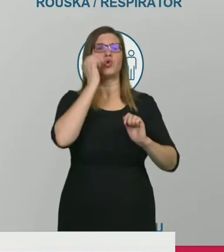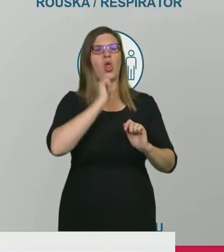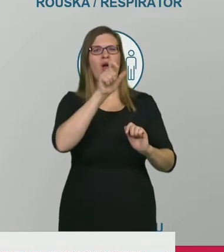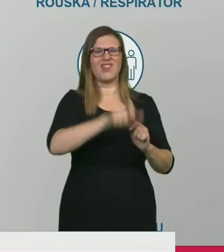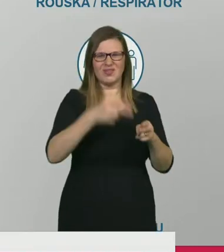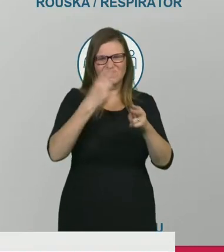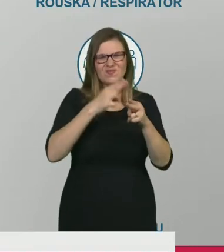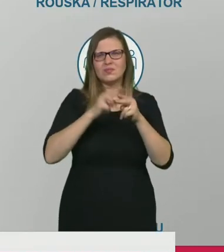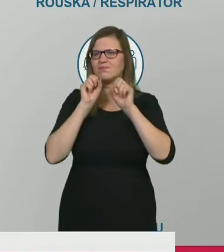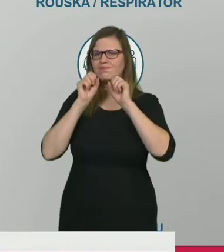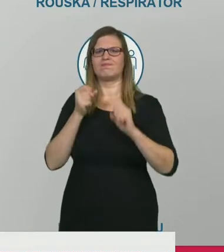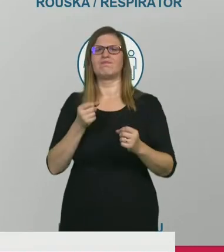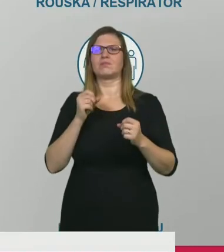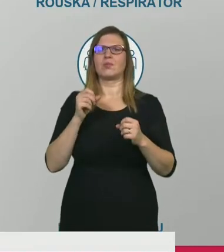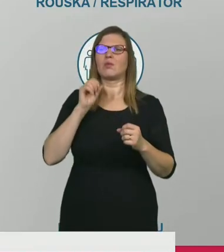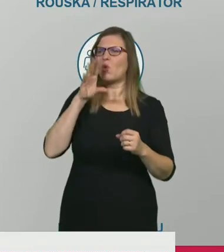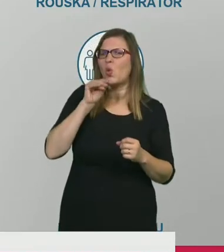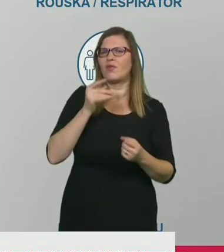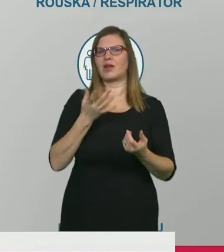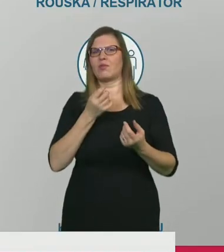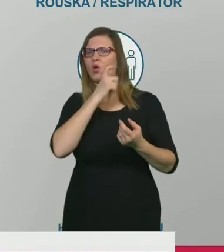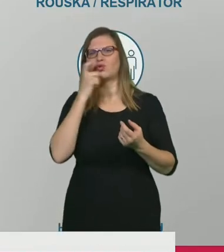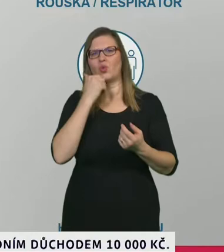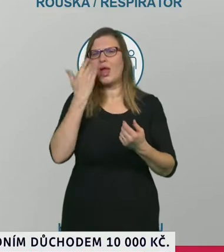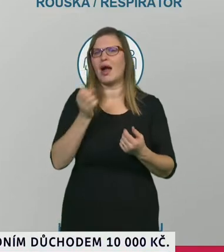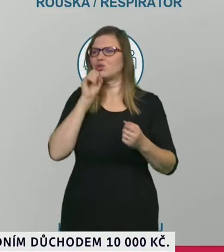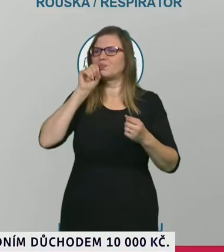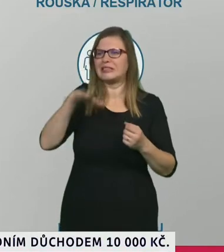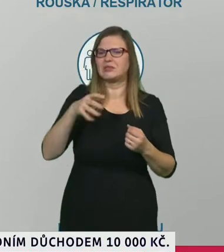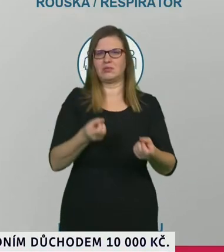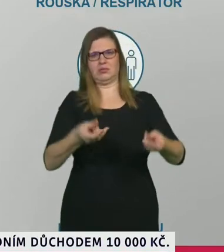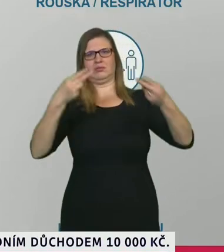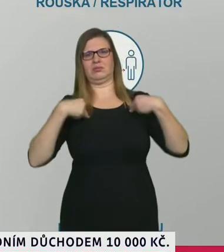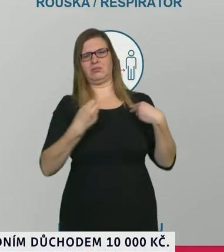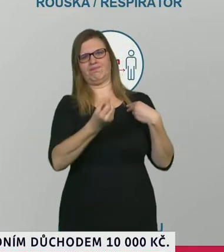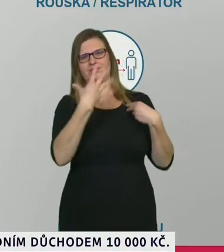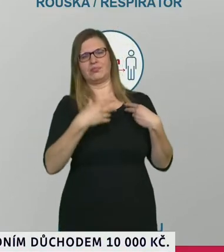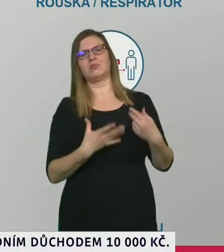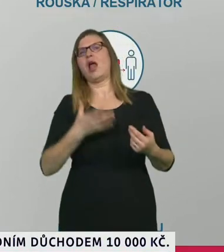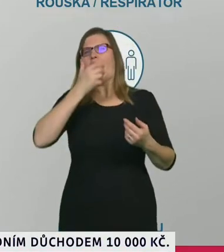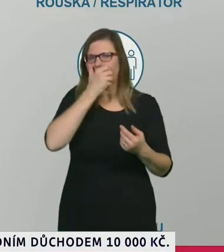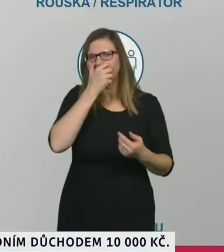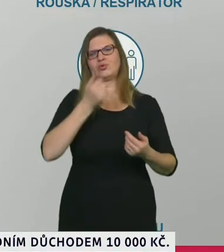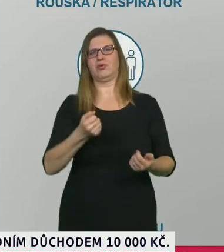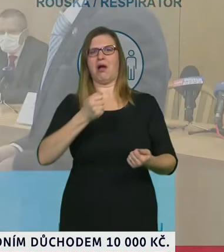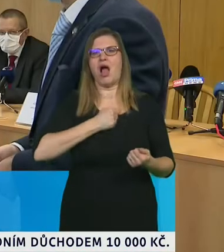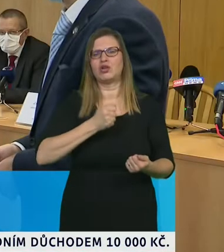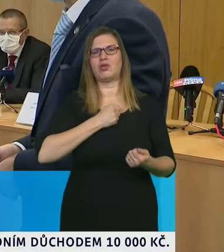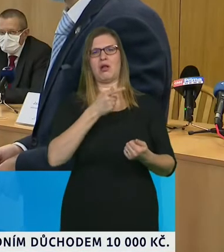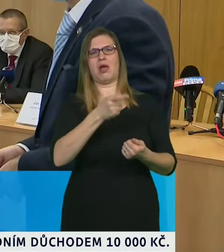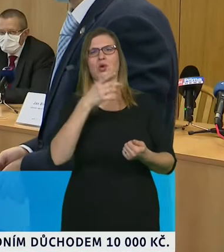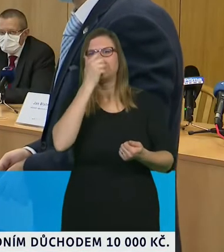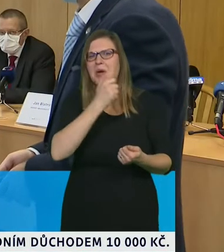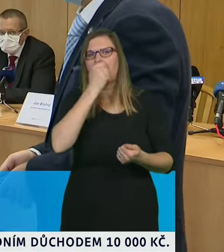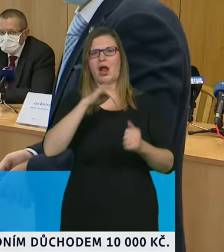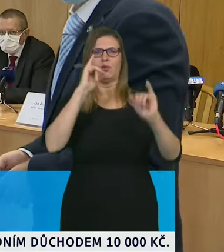případně k fyzickému kontaktu. Jedná se zejména o kašel, kýchání, smrkání, zpěv,